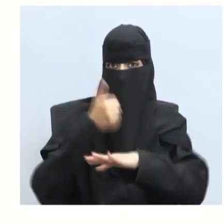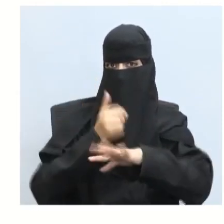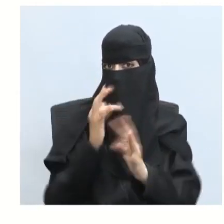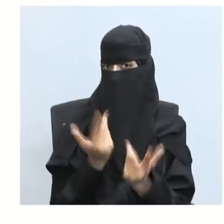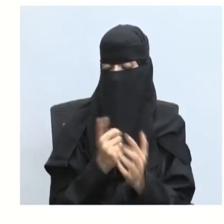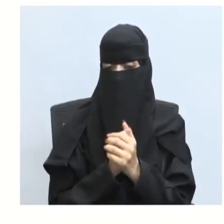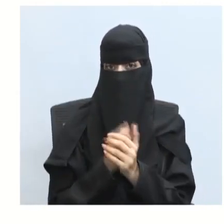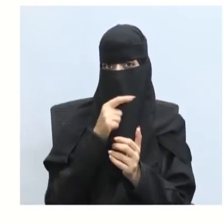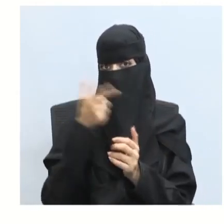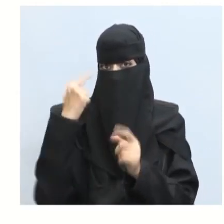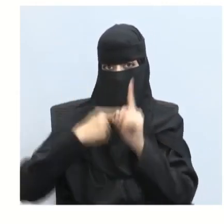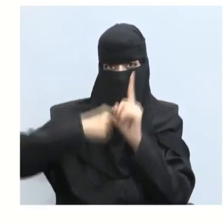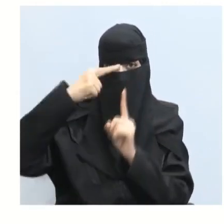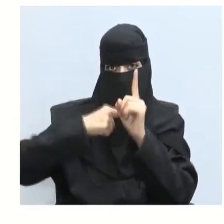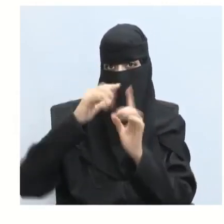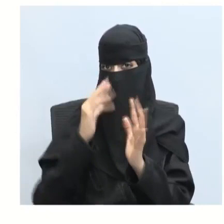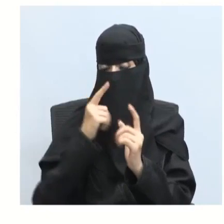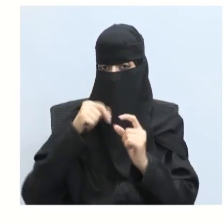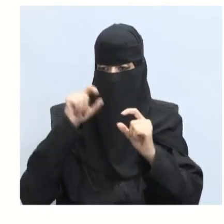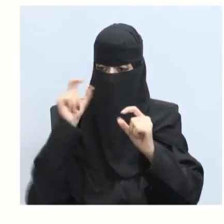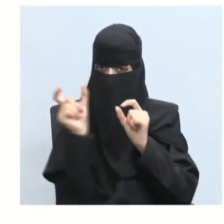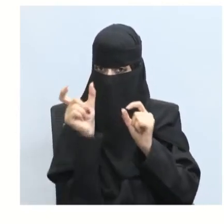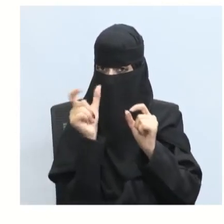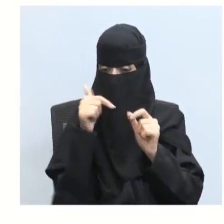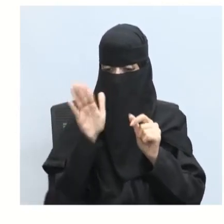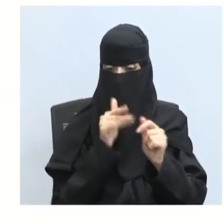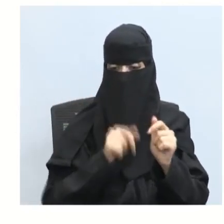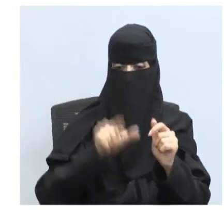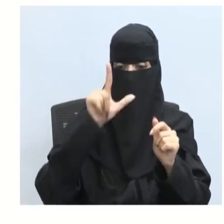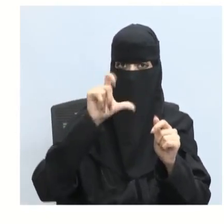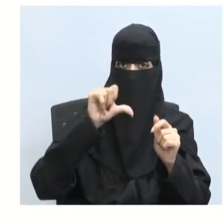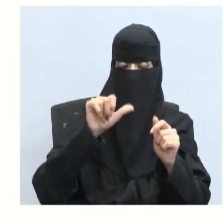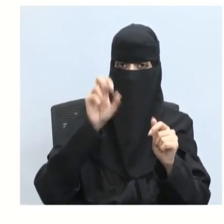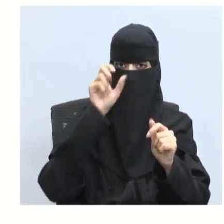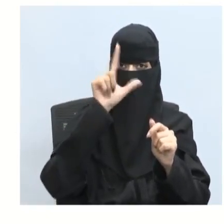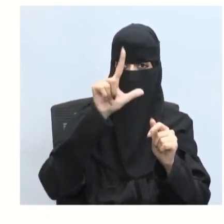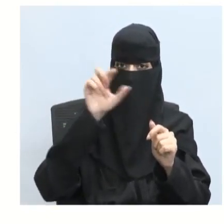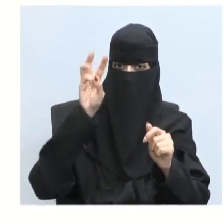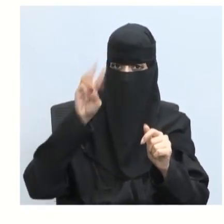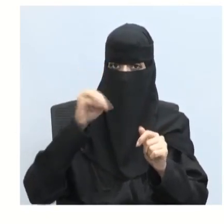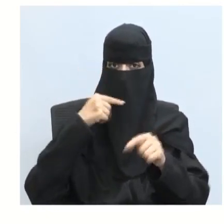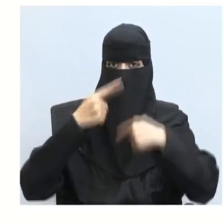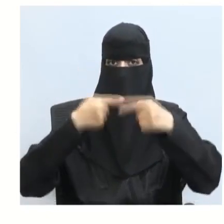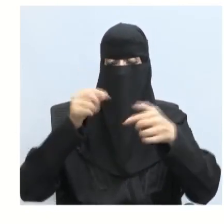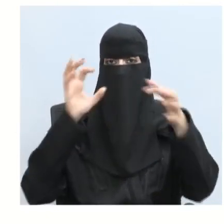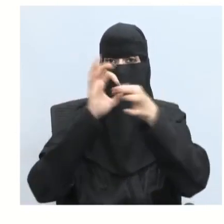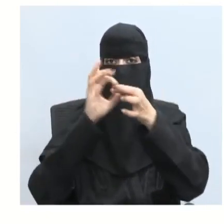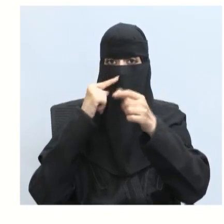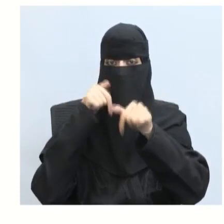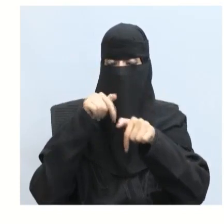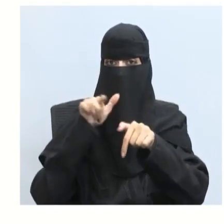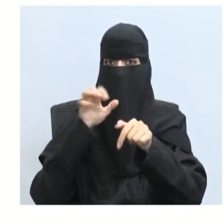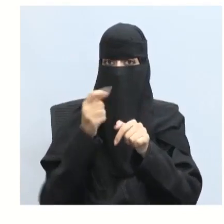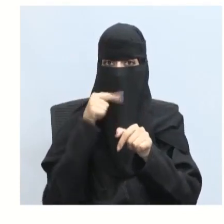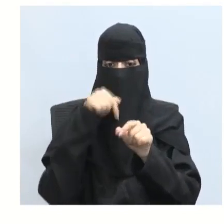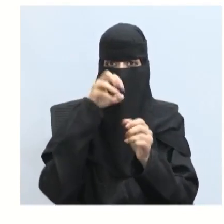كانت تقاس بوحدة ماذا نعم بوحدة اللومين أيضا دائما تكون مرتبطة بمصدر الضوء